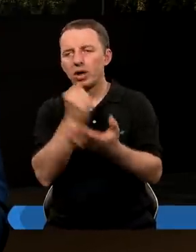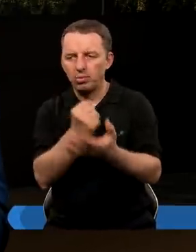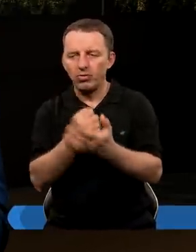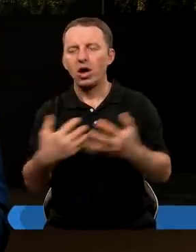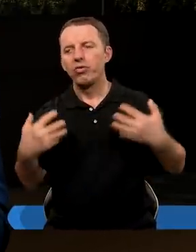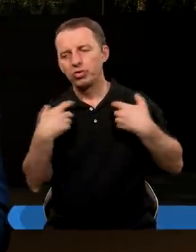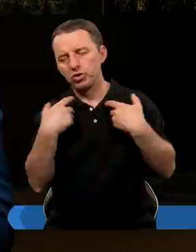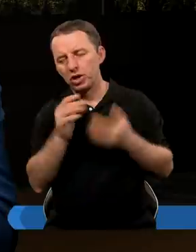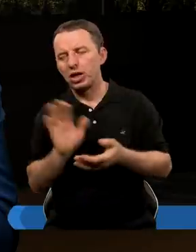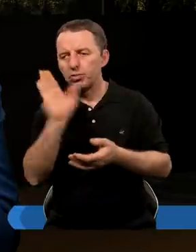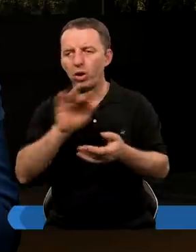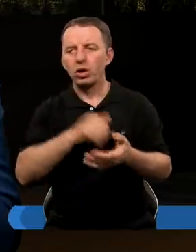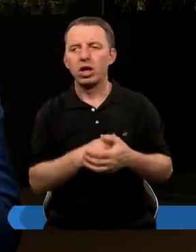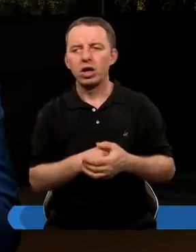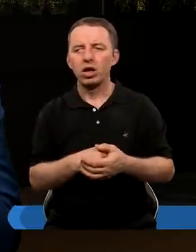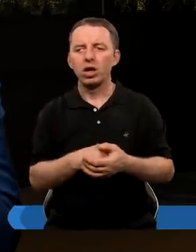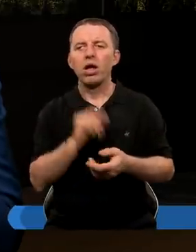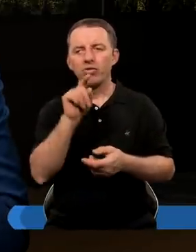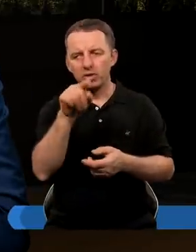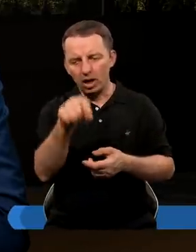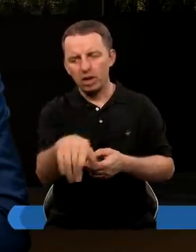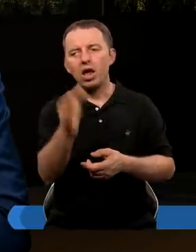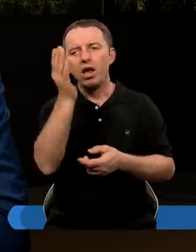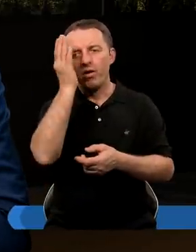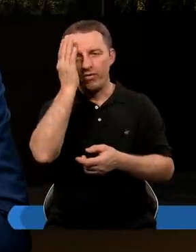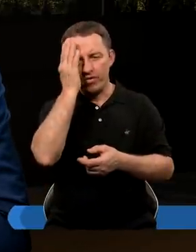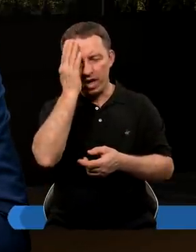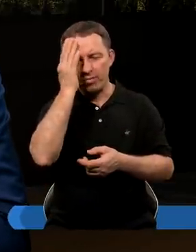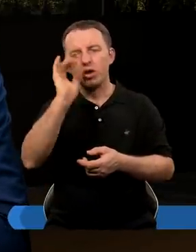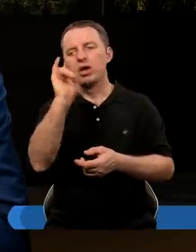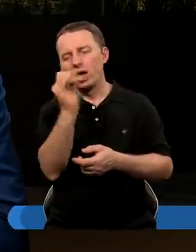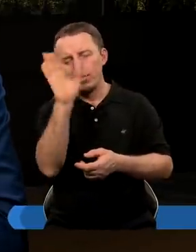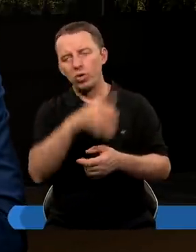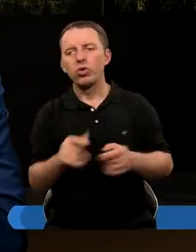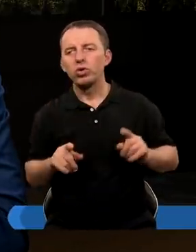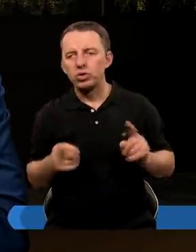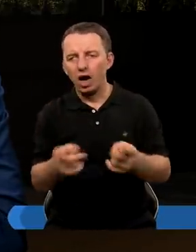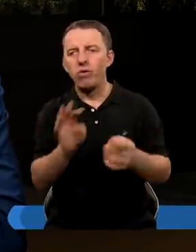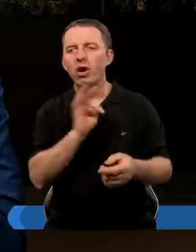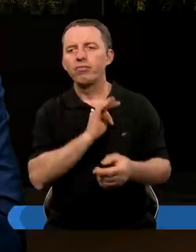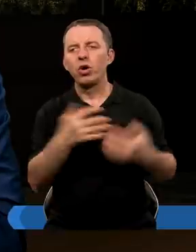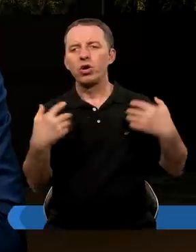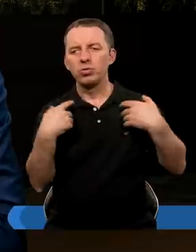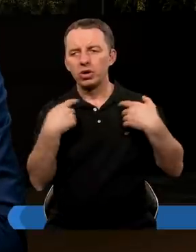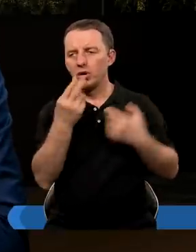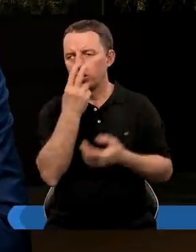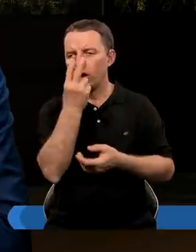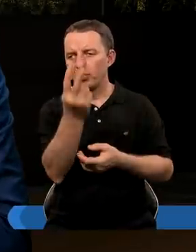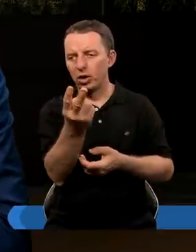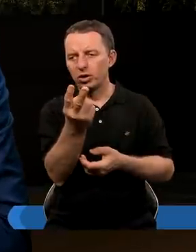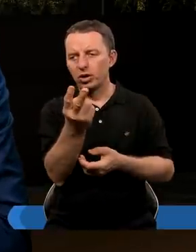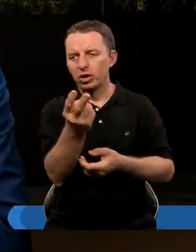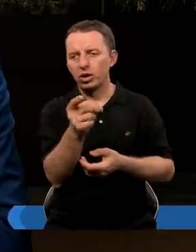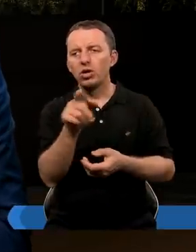zaczyna się życie z Bogiem i wtedy wiemy właśnie, jak Bóg działa w moim życiu osobistym. Zobaczcie,